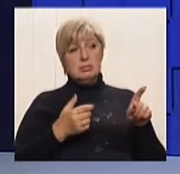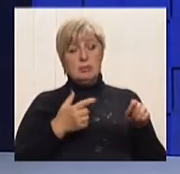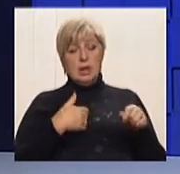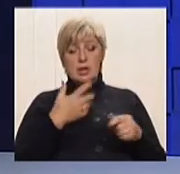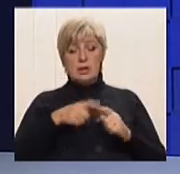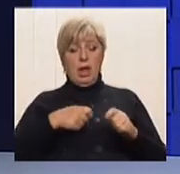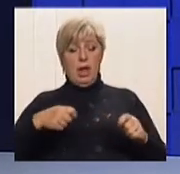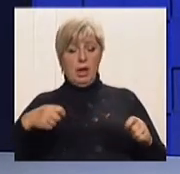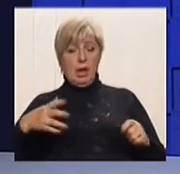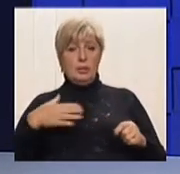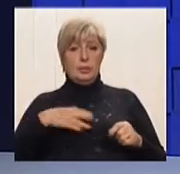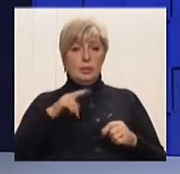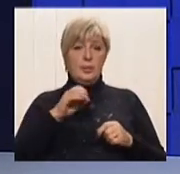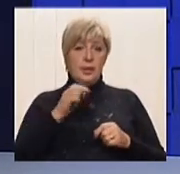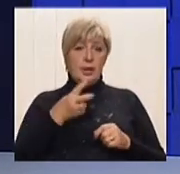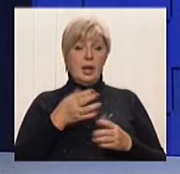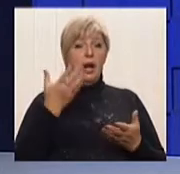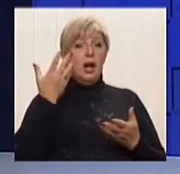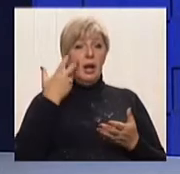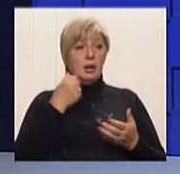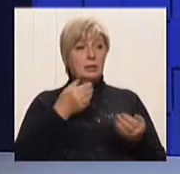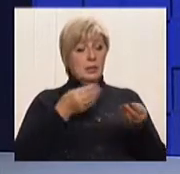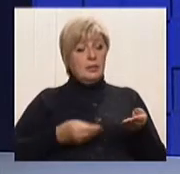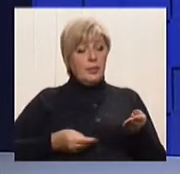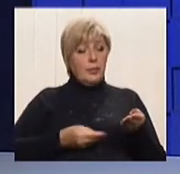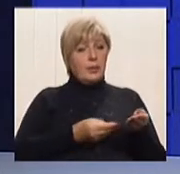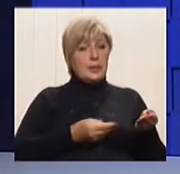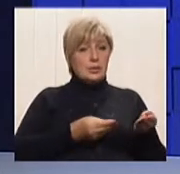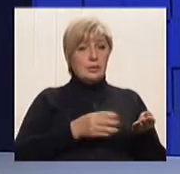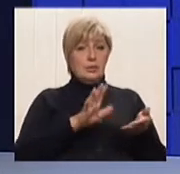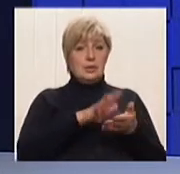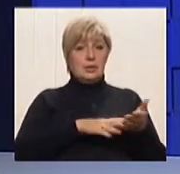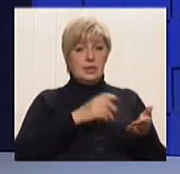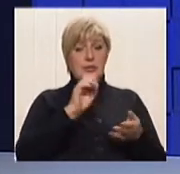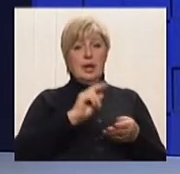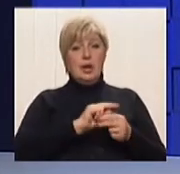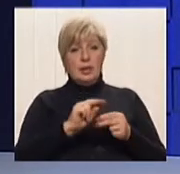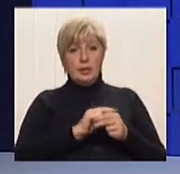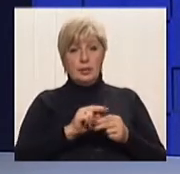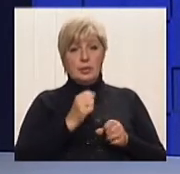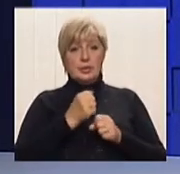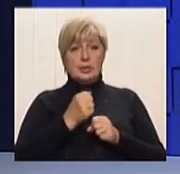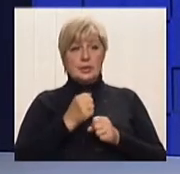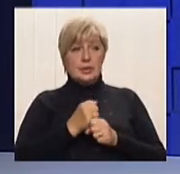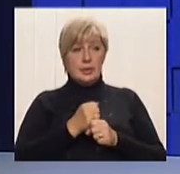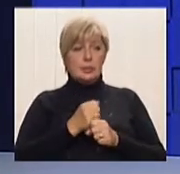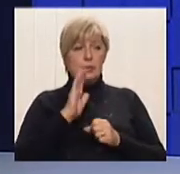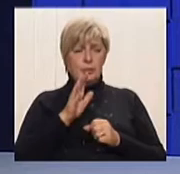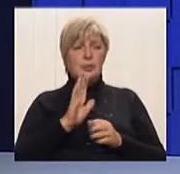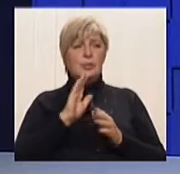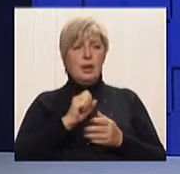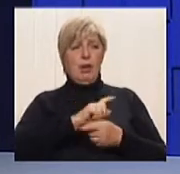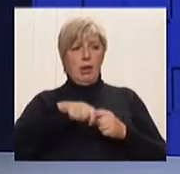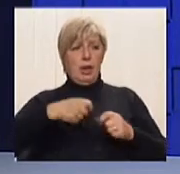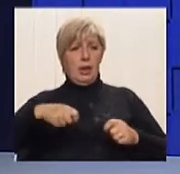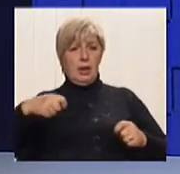коли вам підсовують заявлення, в якому написано, ремонт буде длитися до тих пор, поки не поступять в запасні части, то